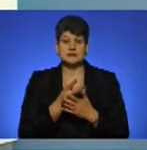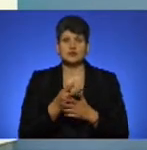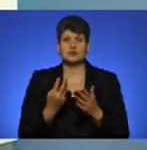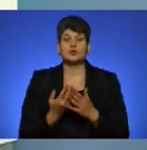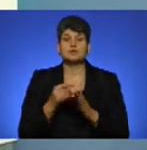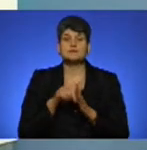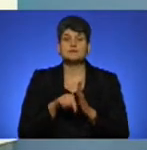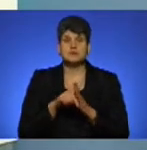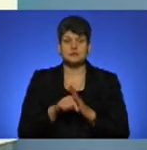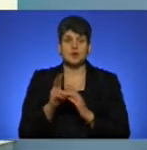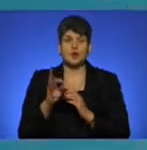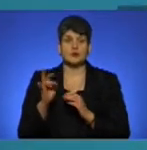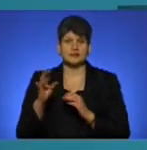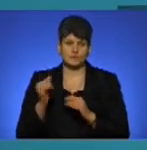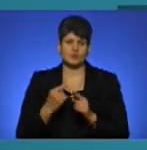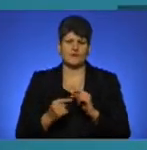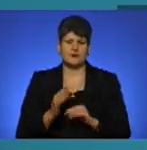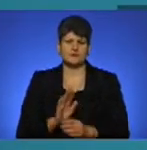концепції, і тоді ми повернемося в студію.